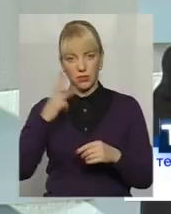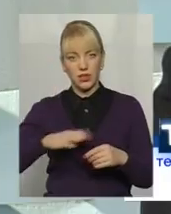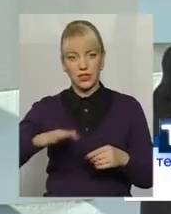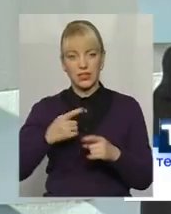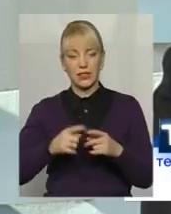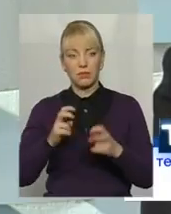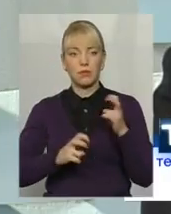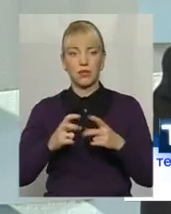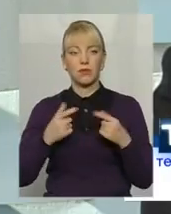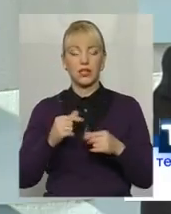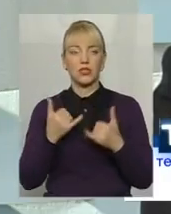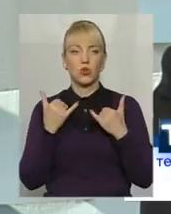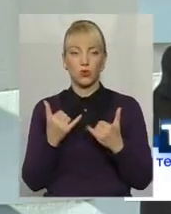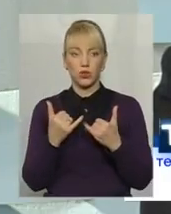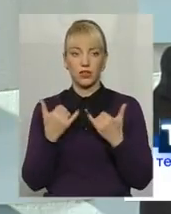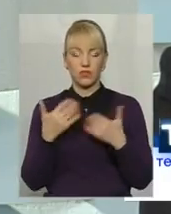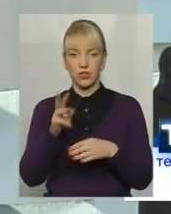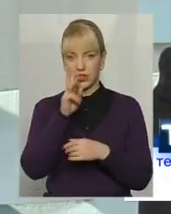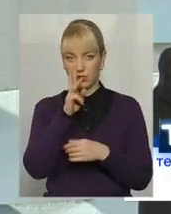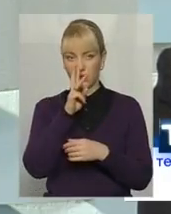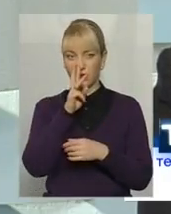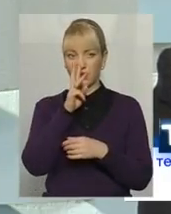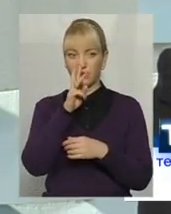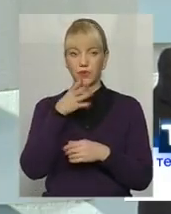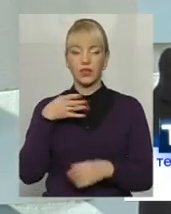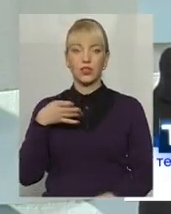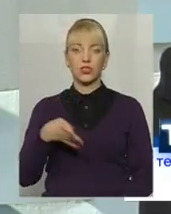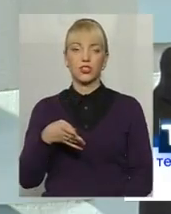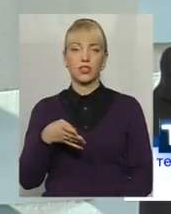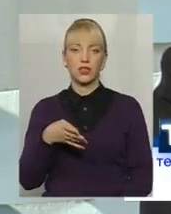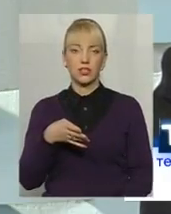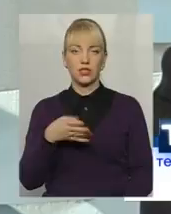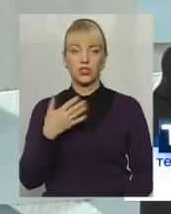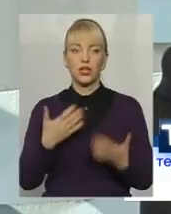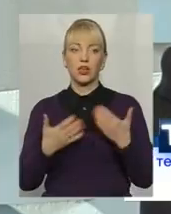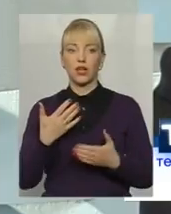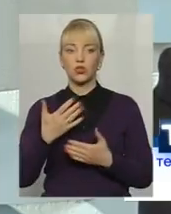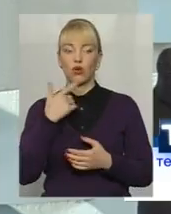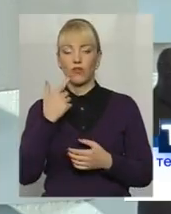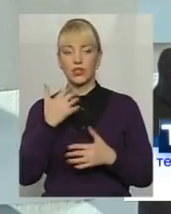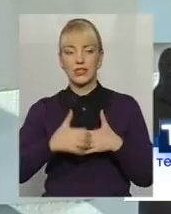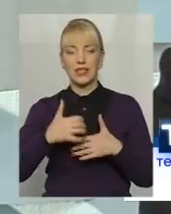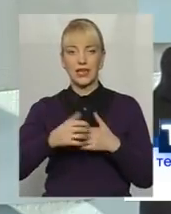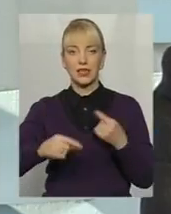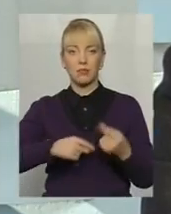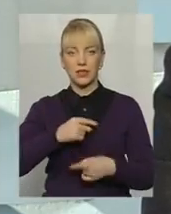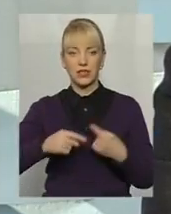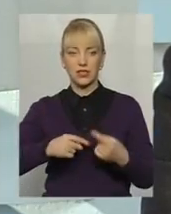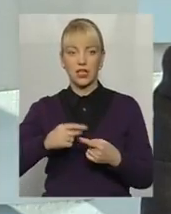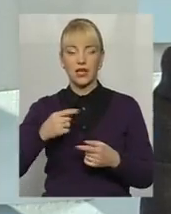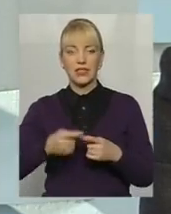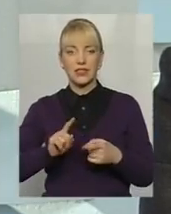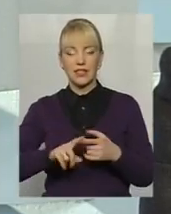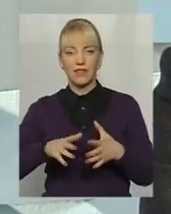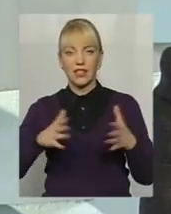підприємства, де на сьогодні вже зарплата 4 тисячі. Якщо брати це середній бізнес, це